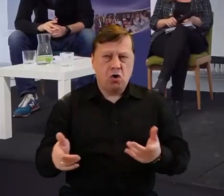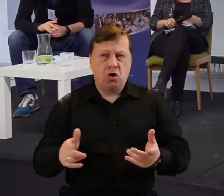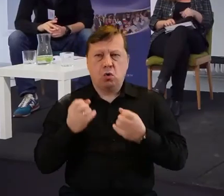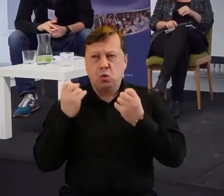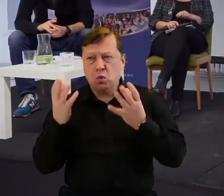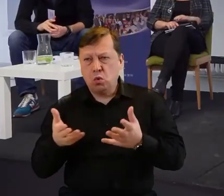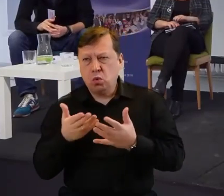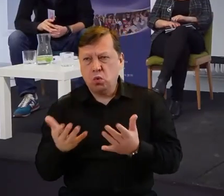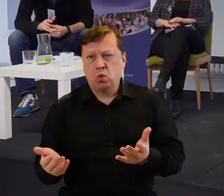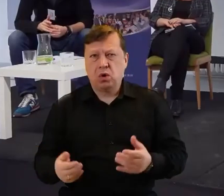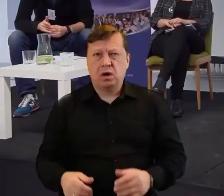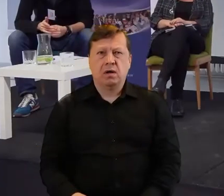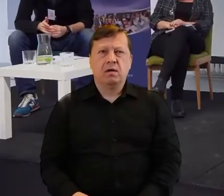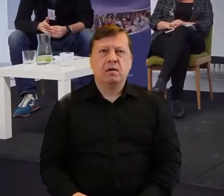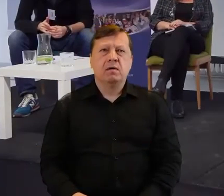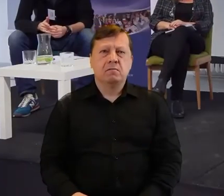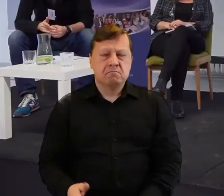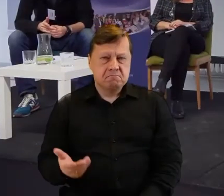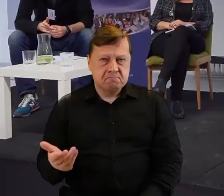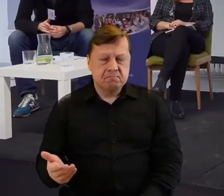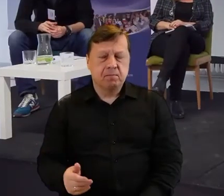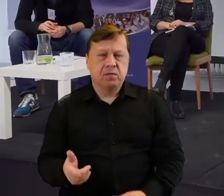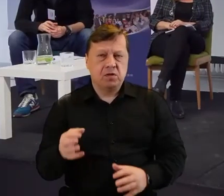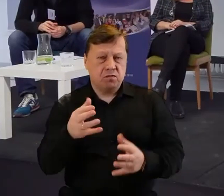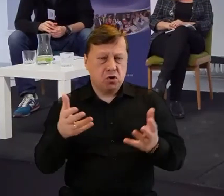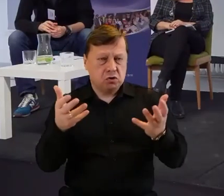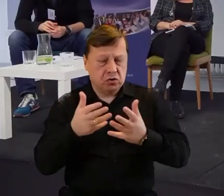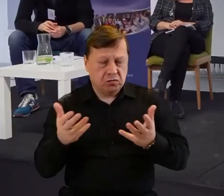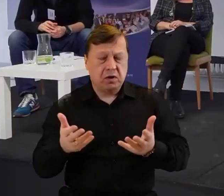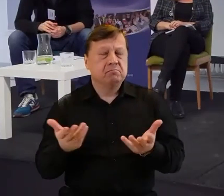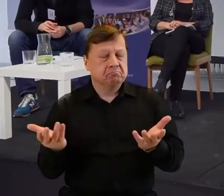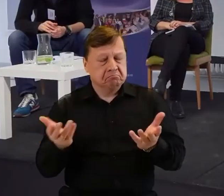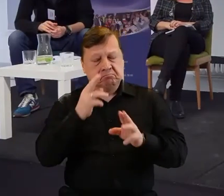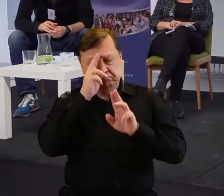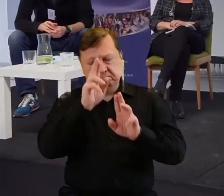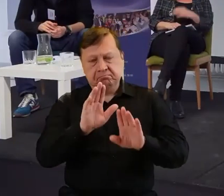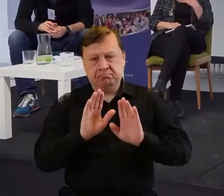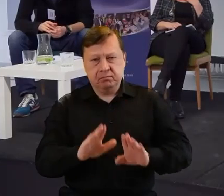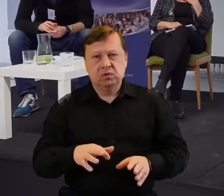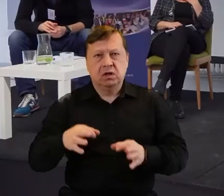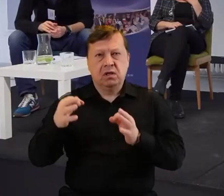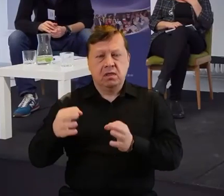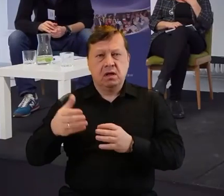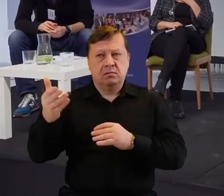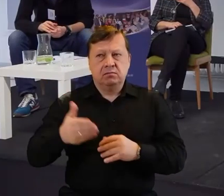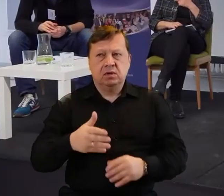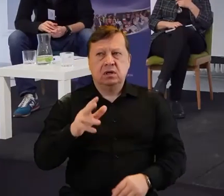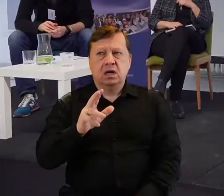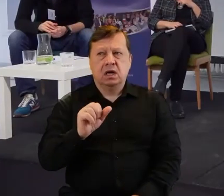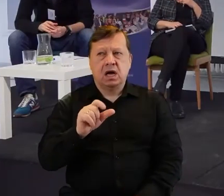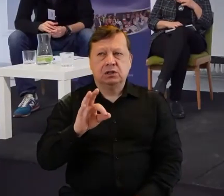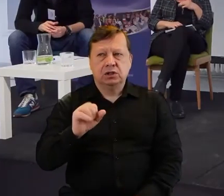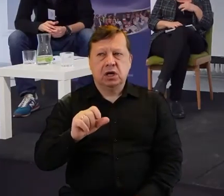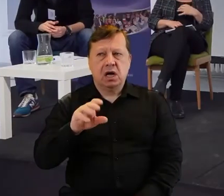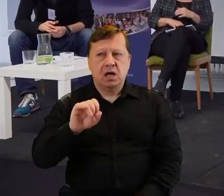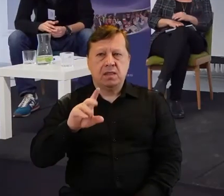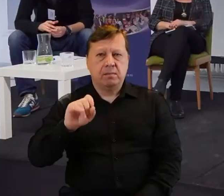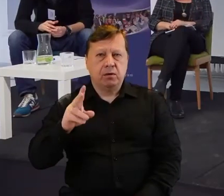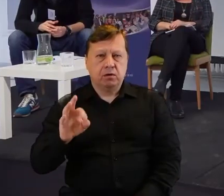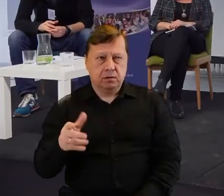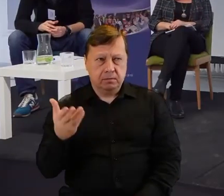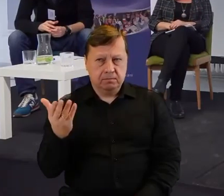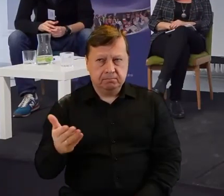kulturalna jest taką wizytówką stowarzyszenia. Teraz chciałbym zaprosić Kasię Adamską, Dutkiewicz,